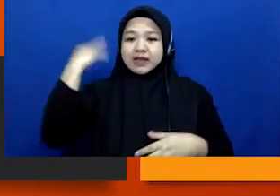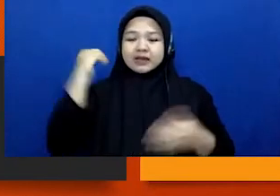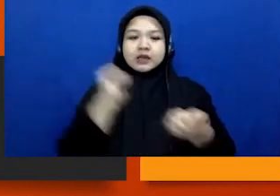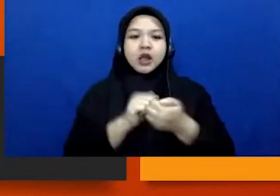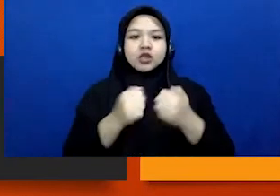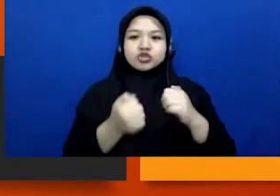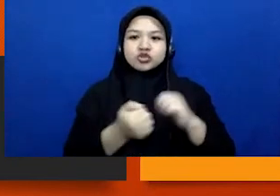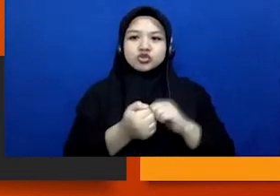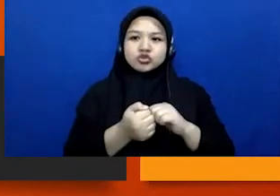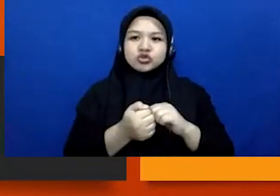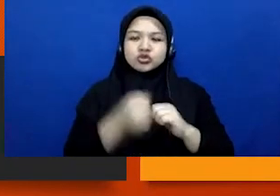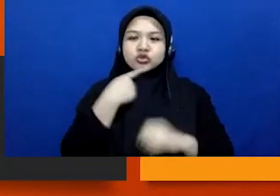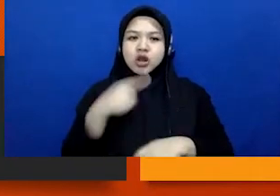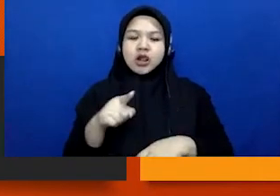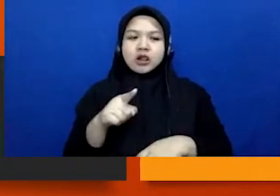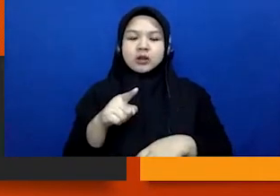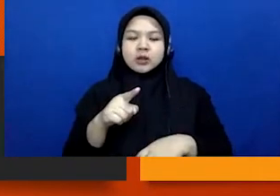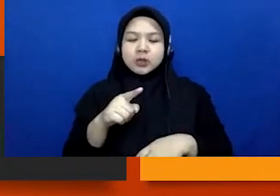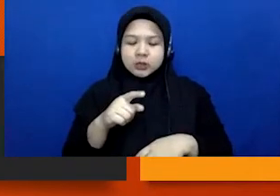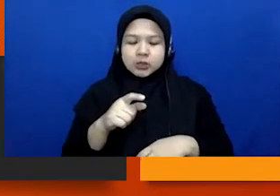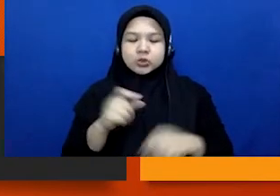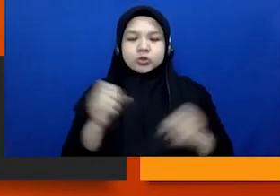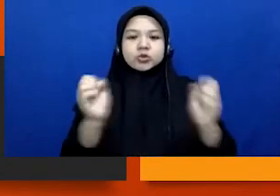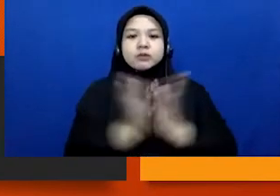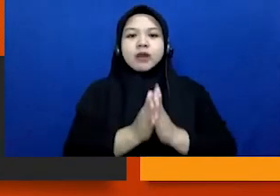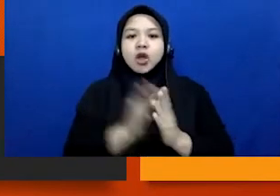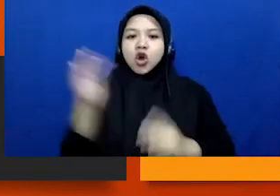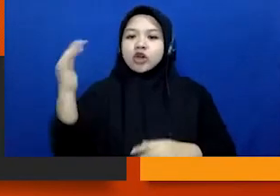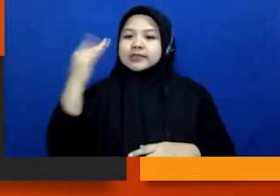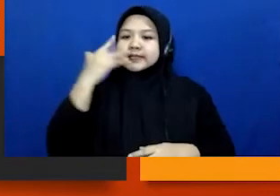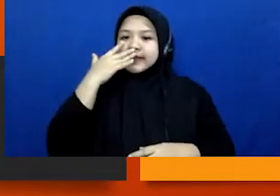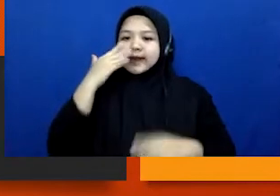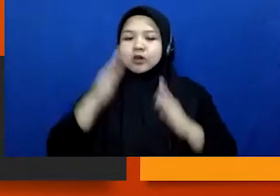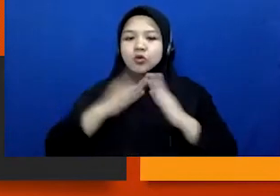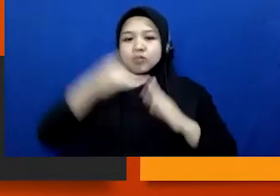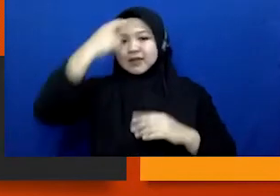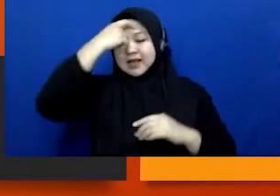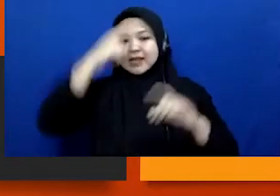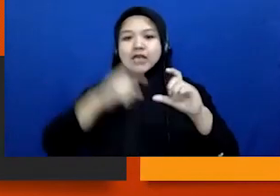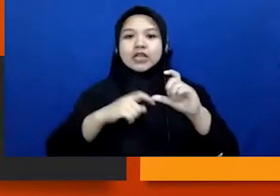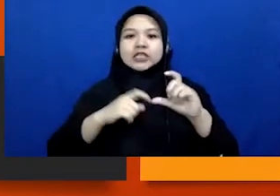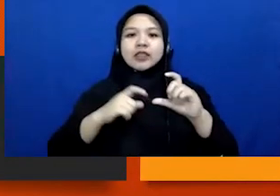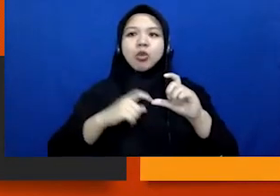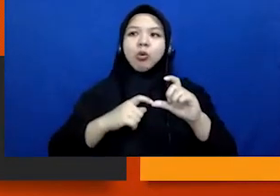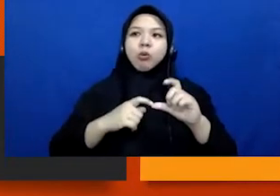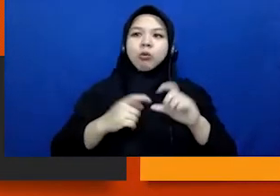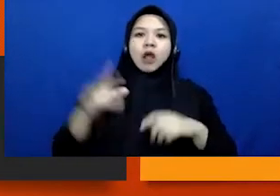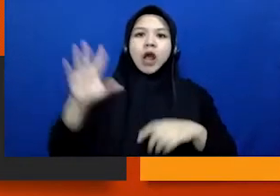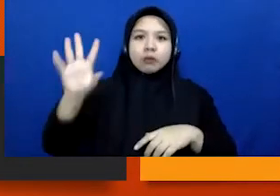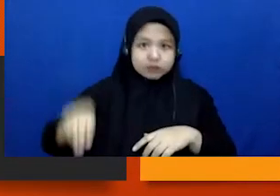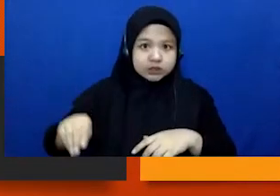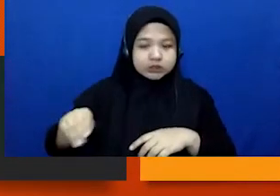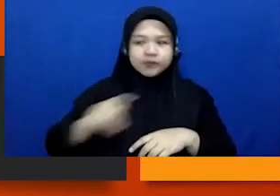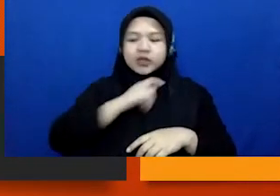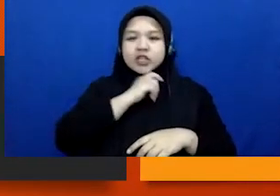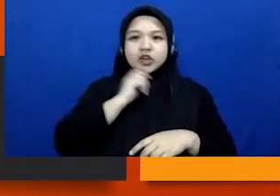soal stok oksigen di rumah sakit Sarjito yang habis misalnya, yang kemudian ternyata